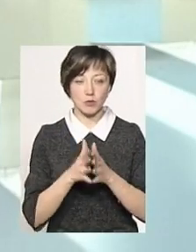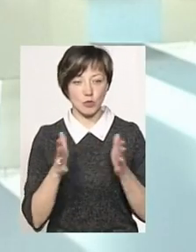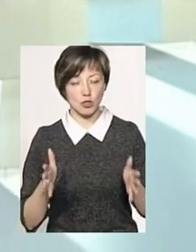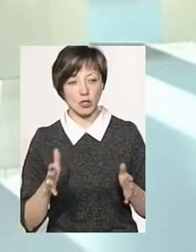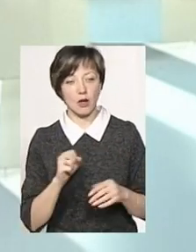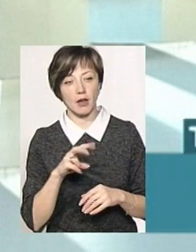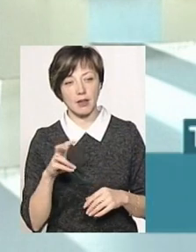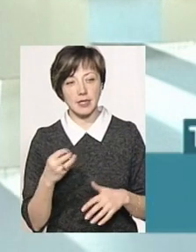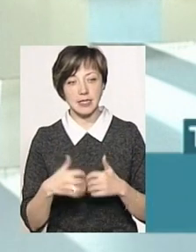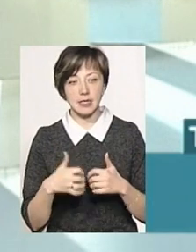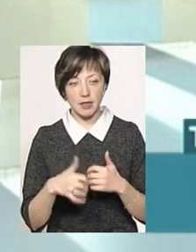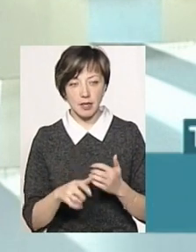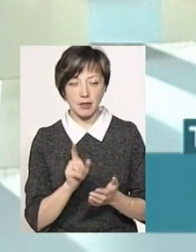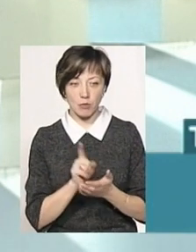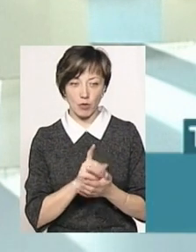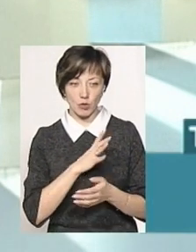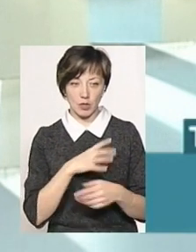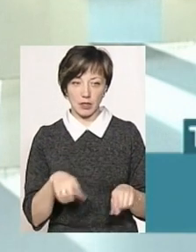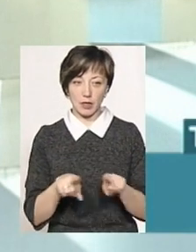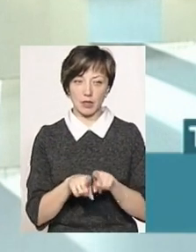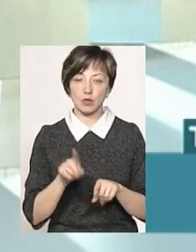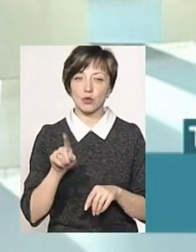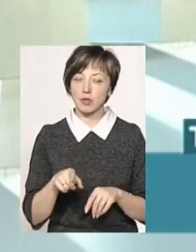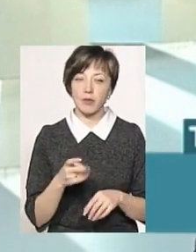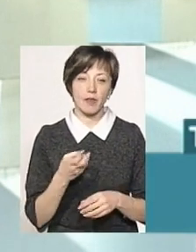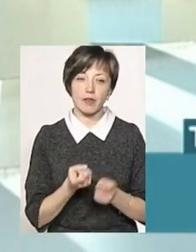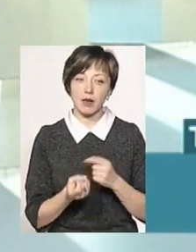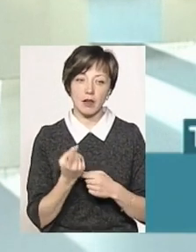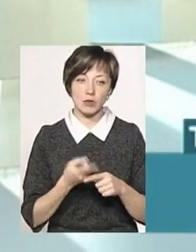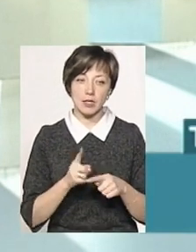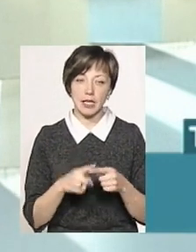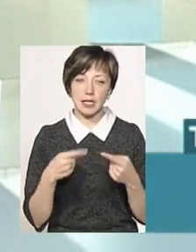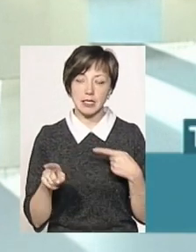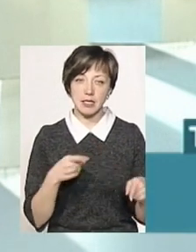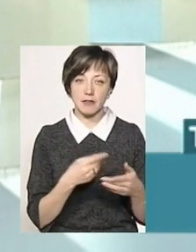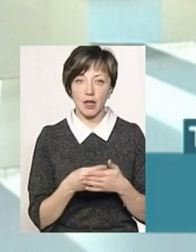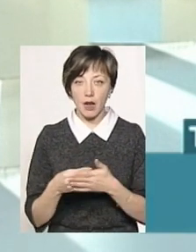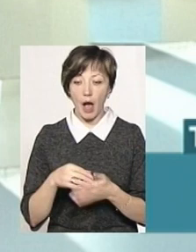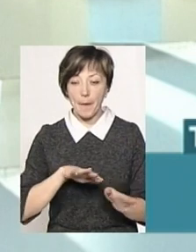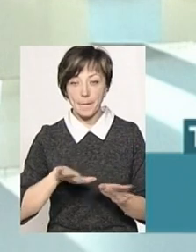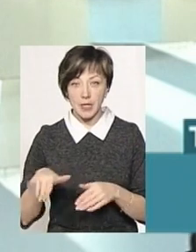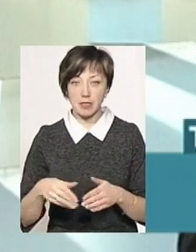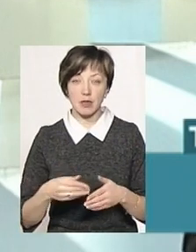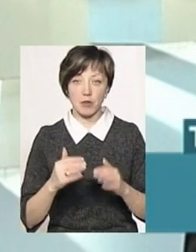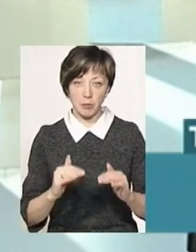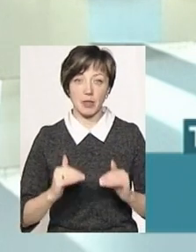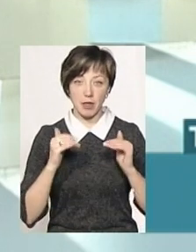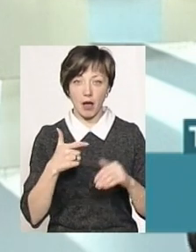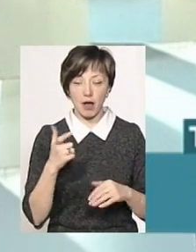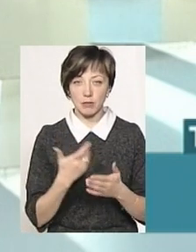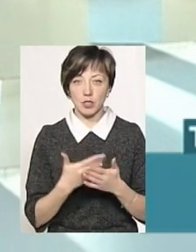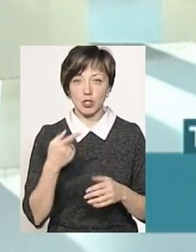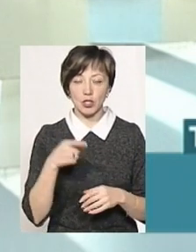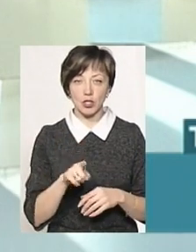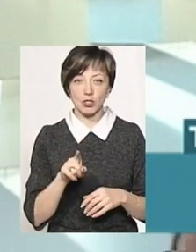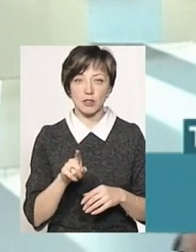трошки вищий. Але десь середній він мав би бути такий. Тоді не виникало б вже цієї різниці в тарифах. А от після підняття газу, це десь в